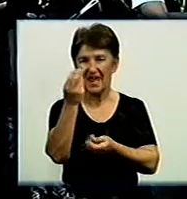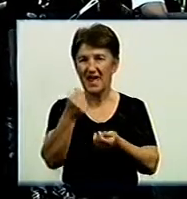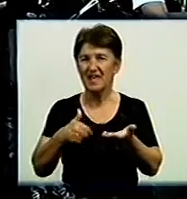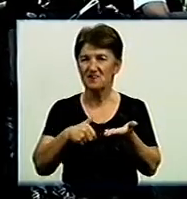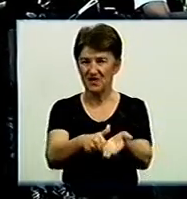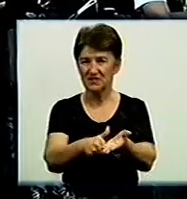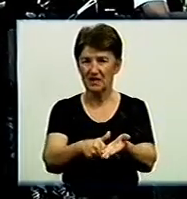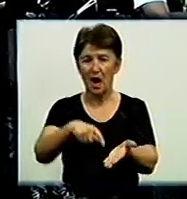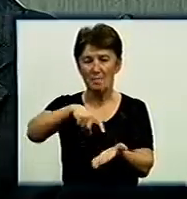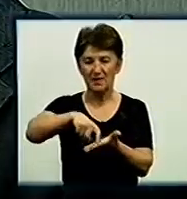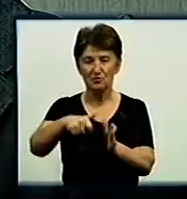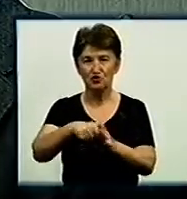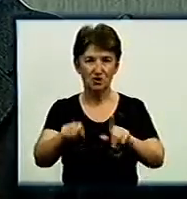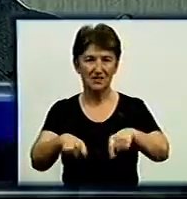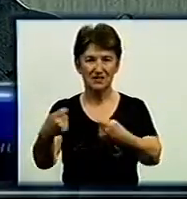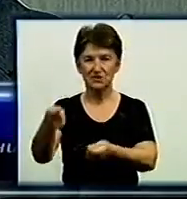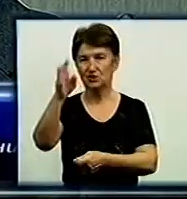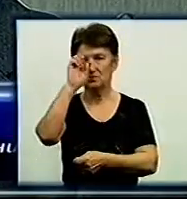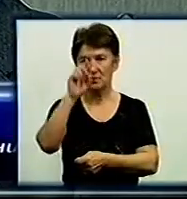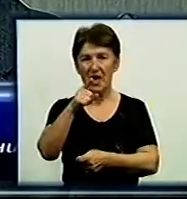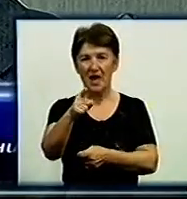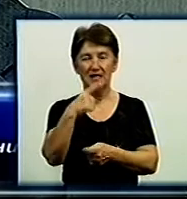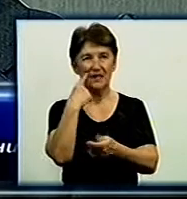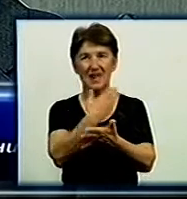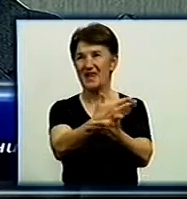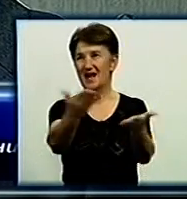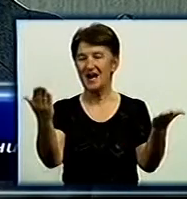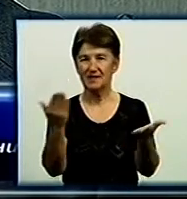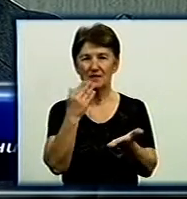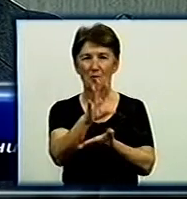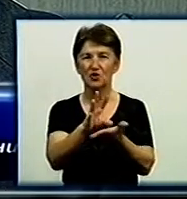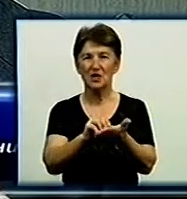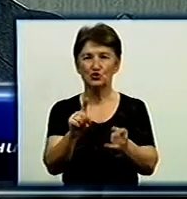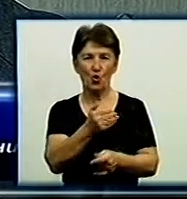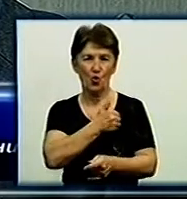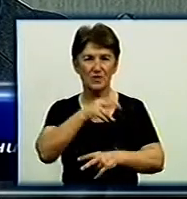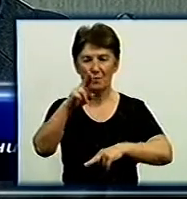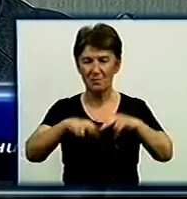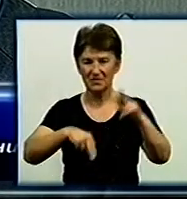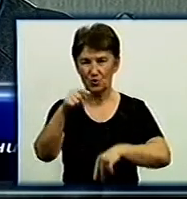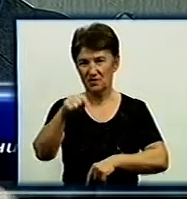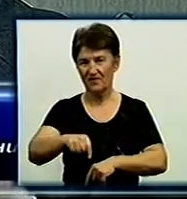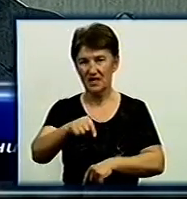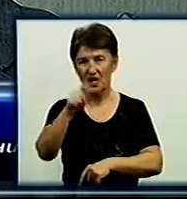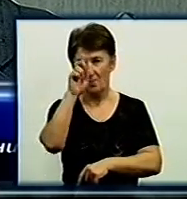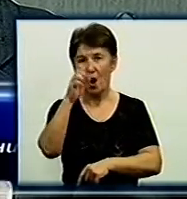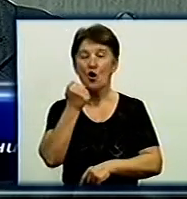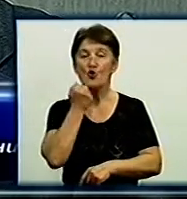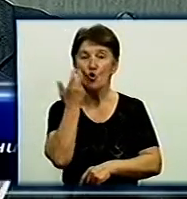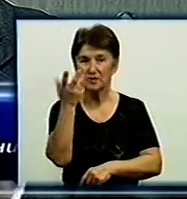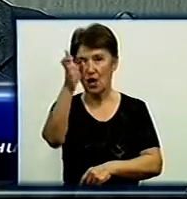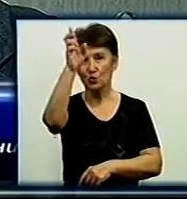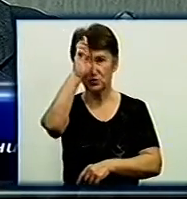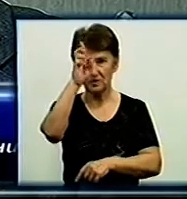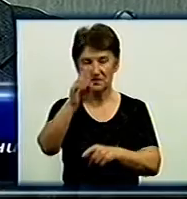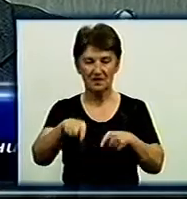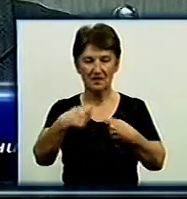приміщення надала держава. Ось це наглядна модель того, що ми хочемо збирати в цій країні. Коли держава оплачує